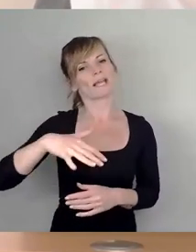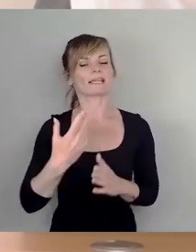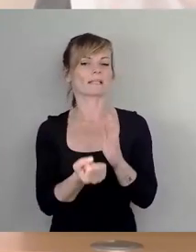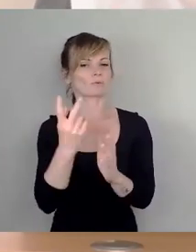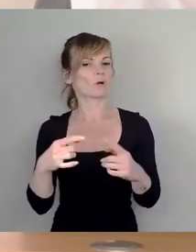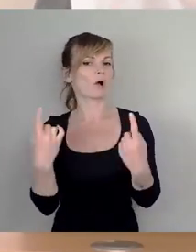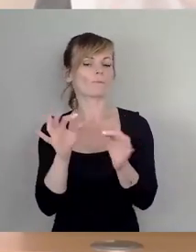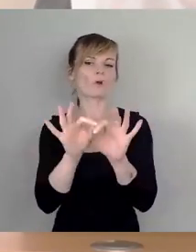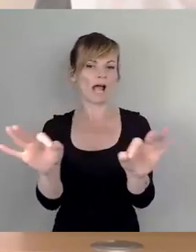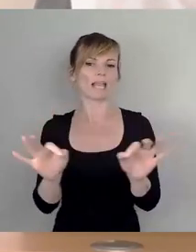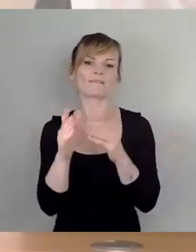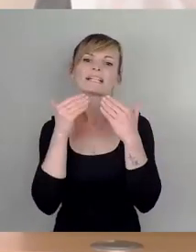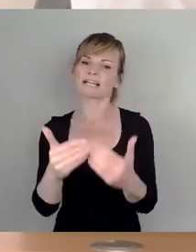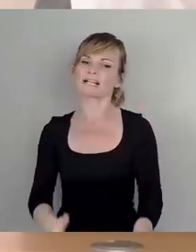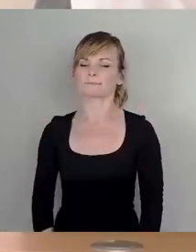für alle. Vielen Dank.